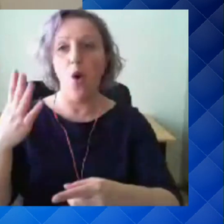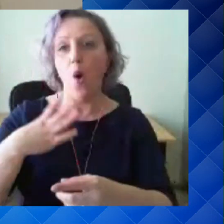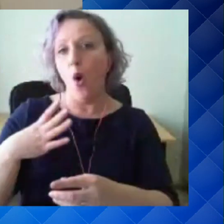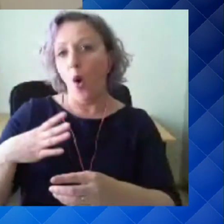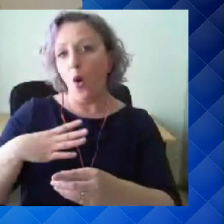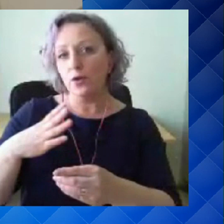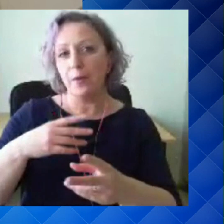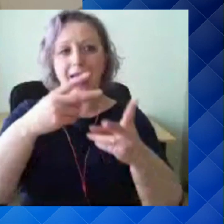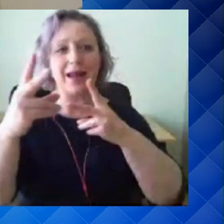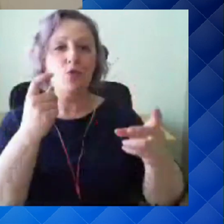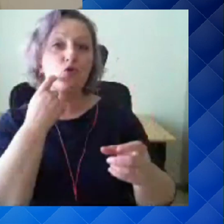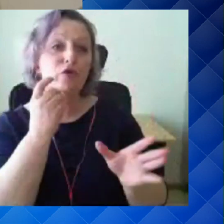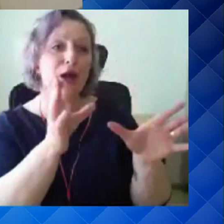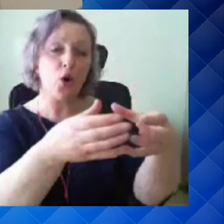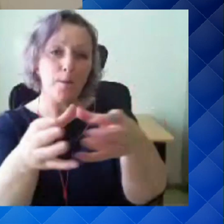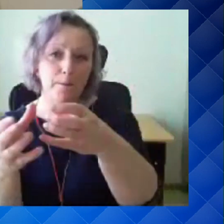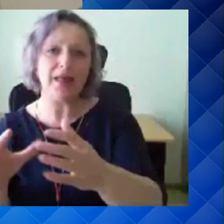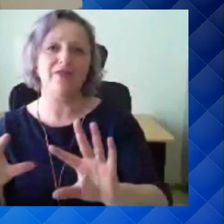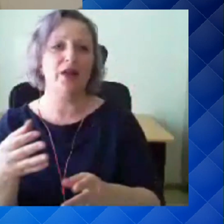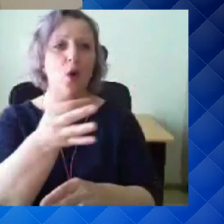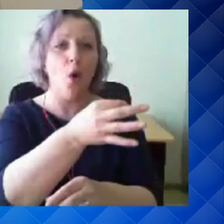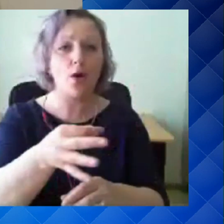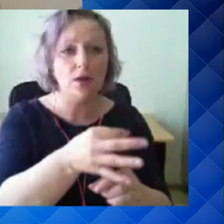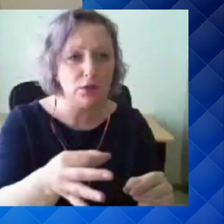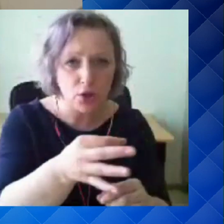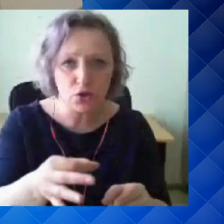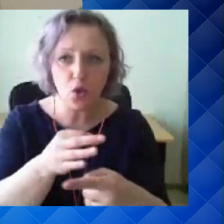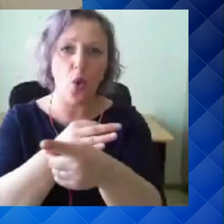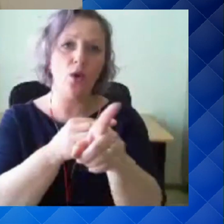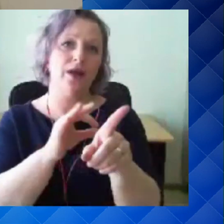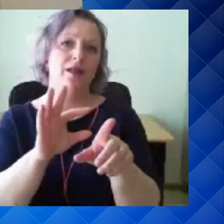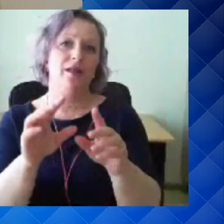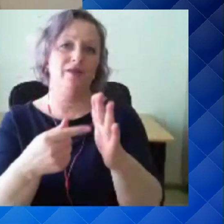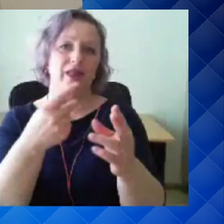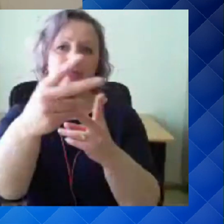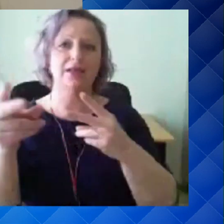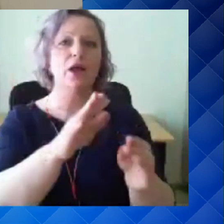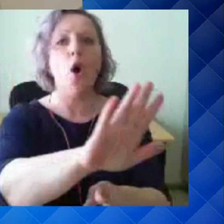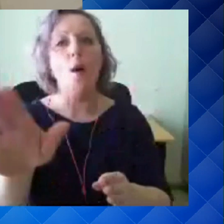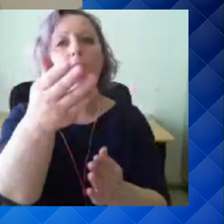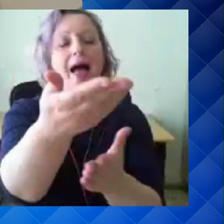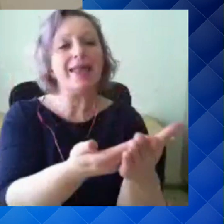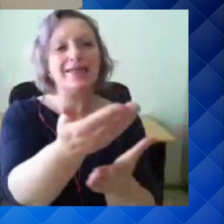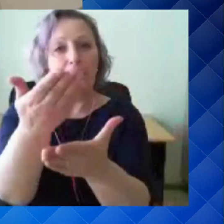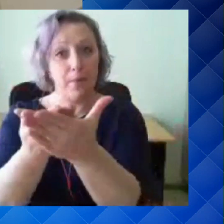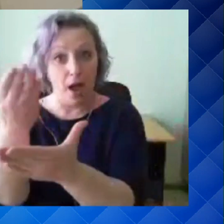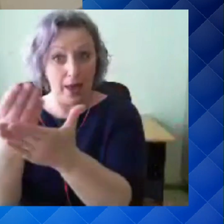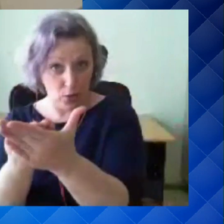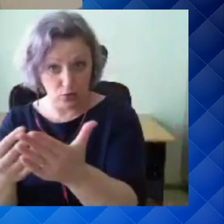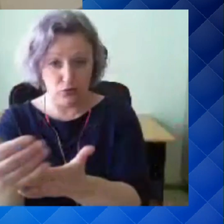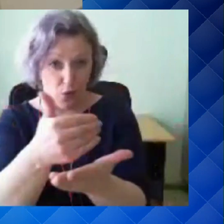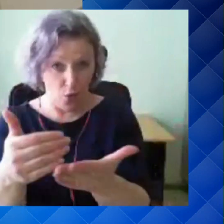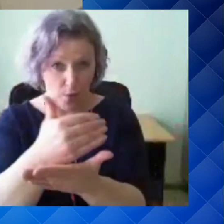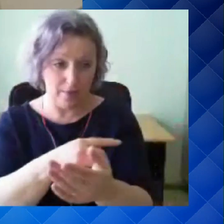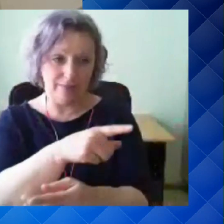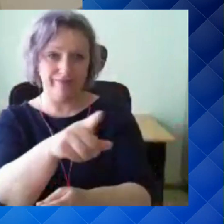erinevate uvirühmad, organisatsioonide ja kõigi teiste ettepanekuid selle kohta, mida nad saavad siis ise teha